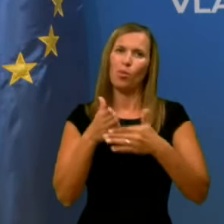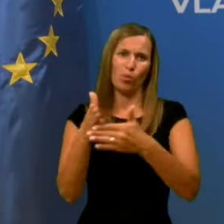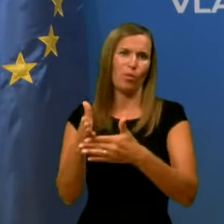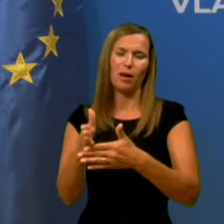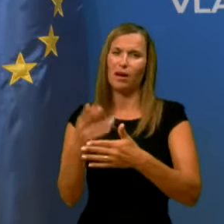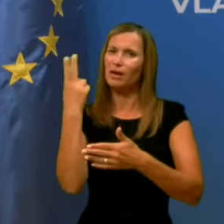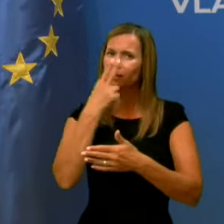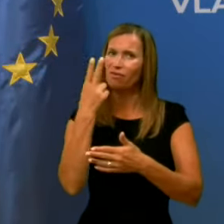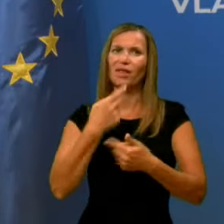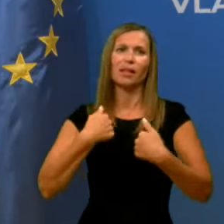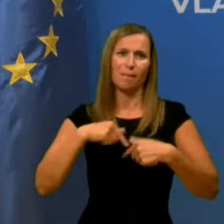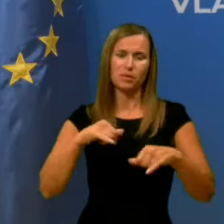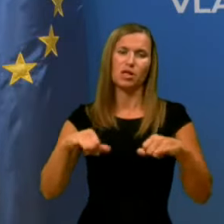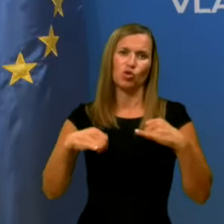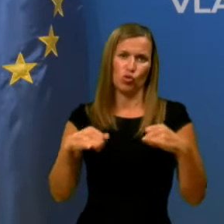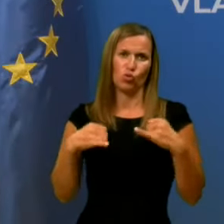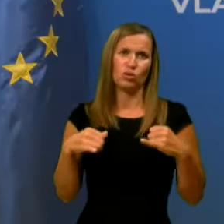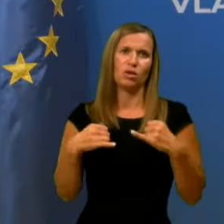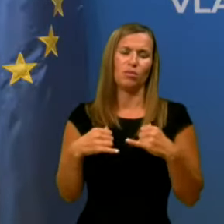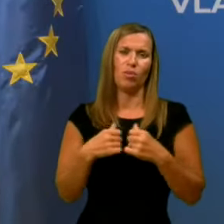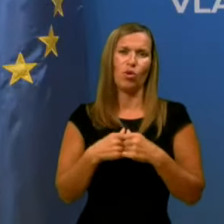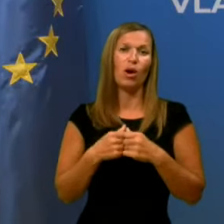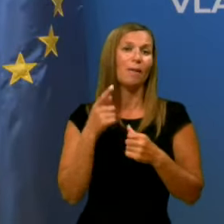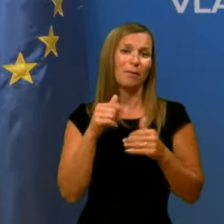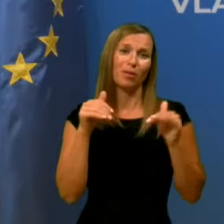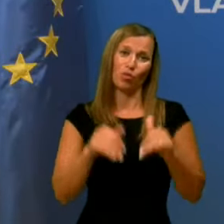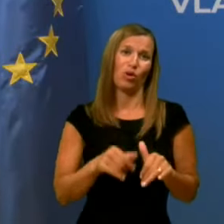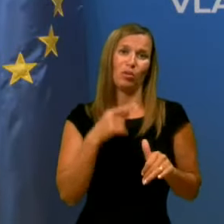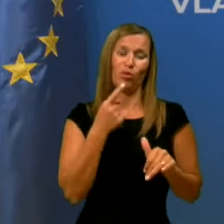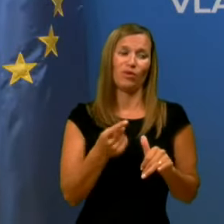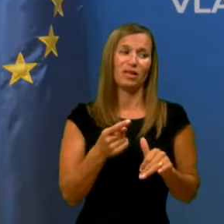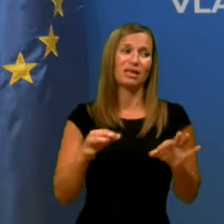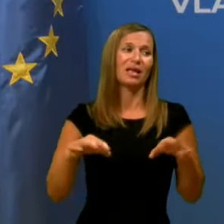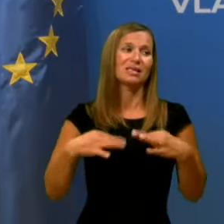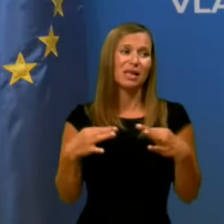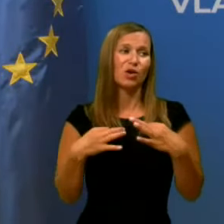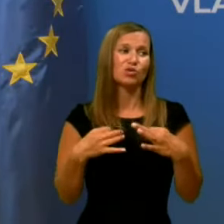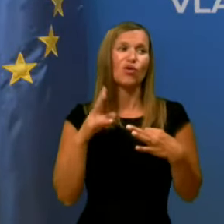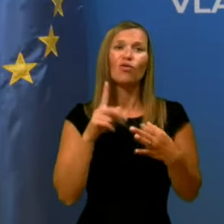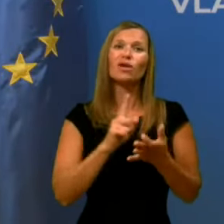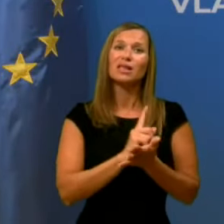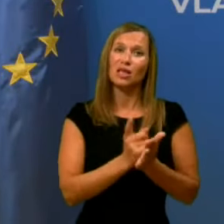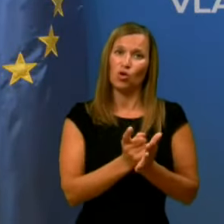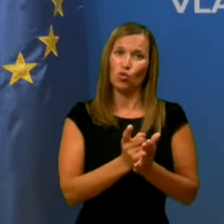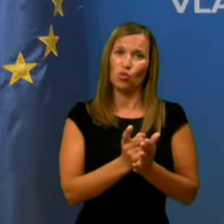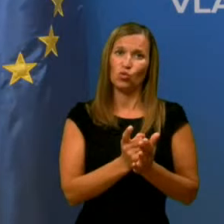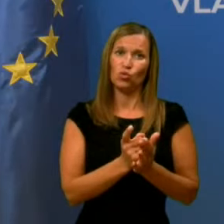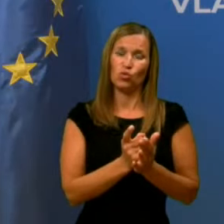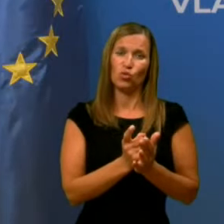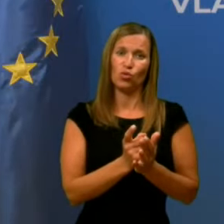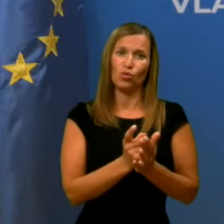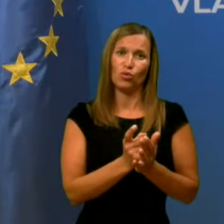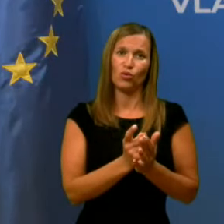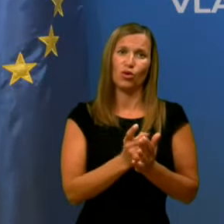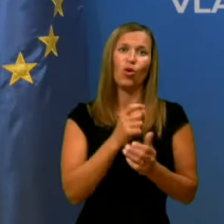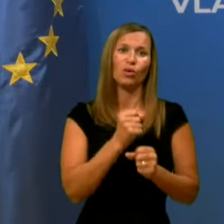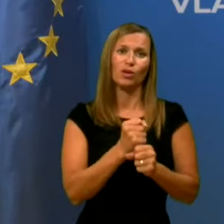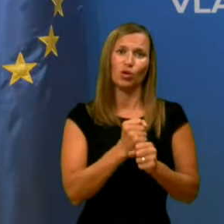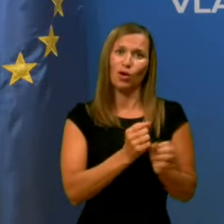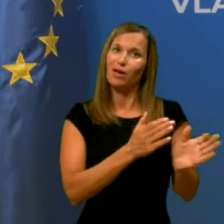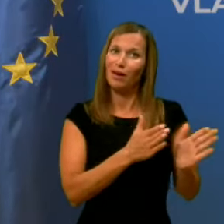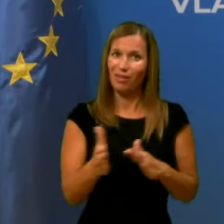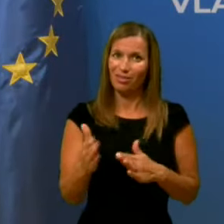delamo vse, lahko. In še enkrat moram pa povedati, da zdravstvo v trenutku, ko del deluje v redni programi